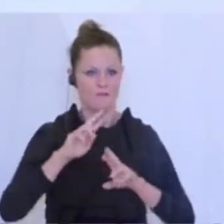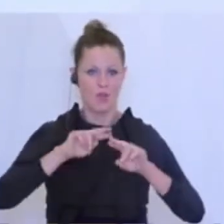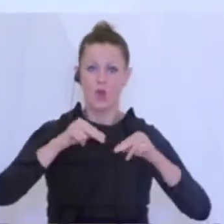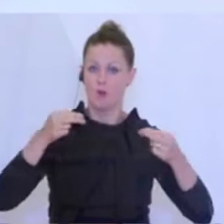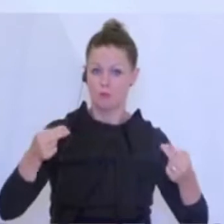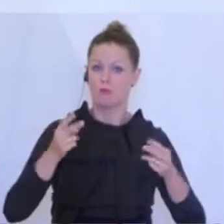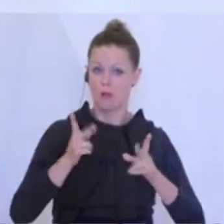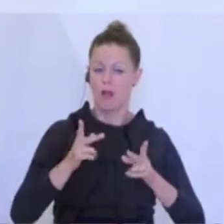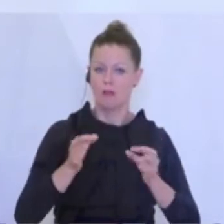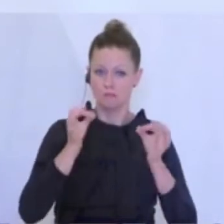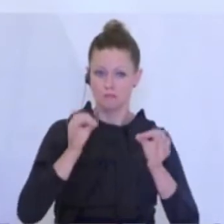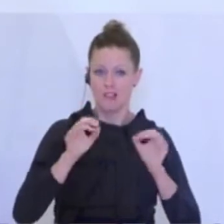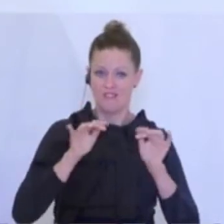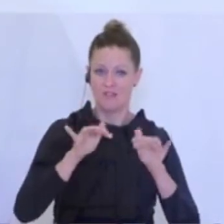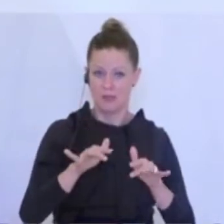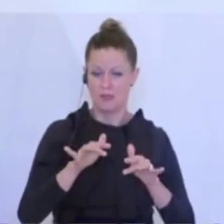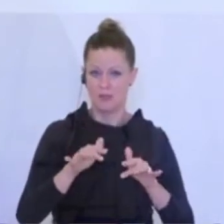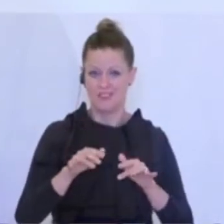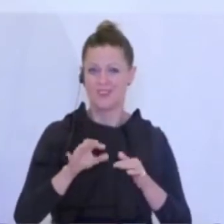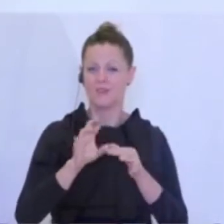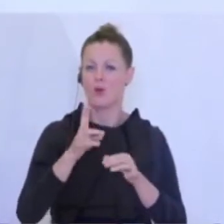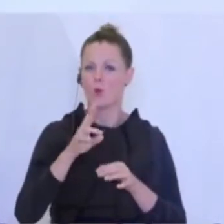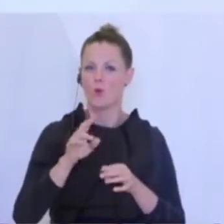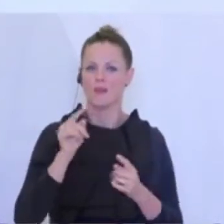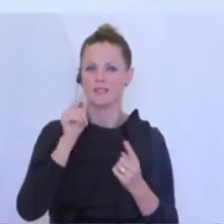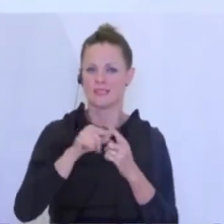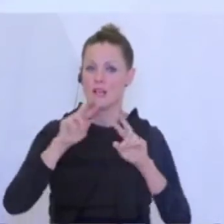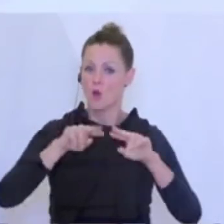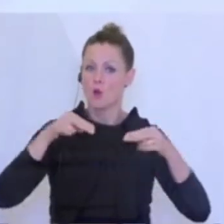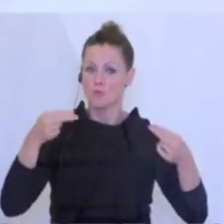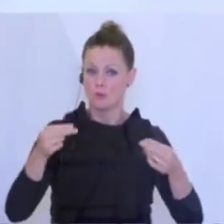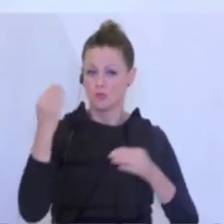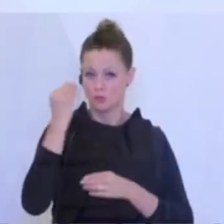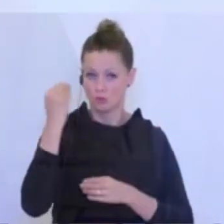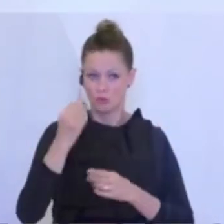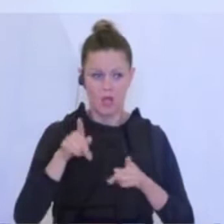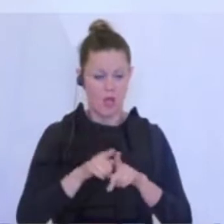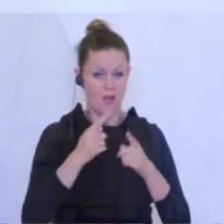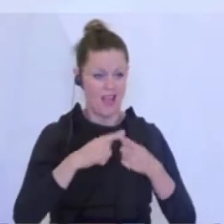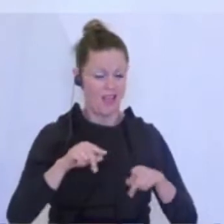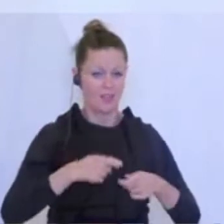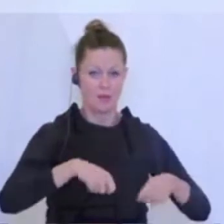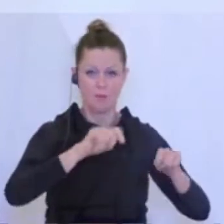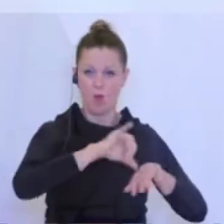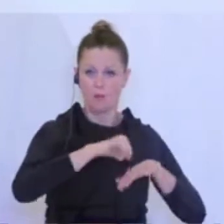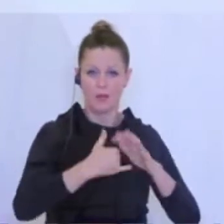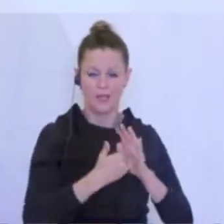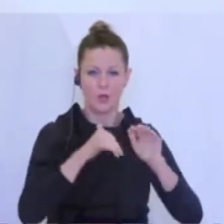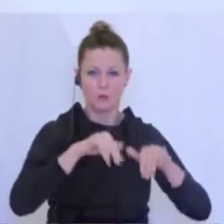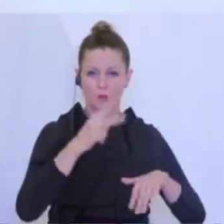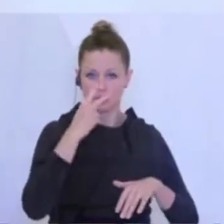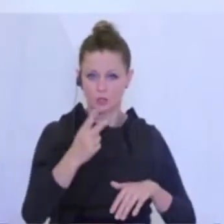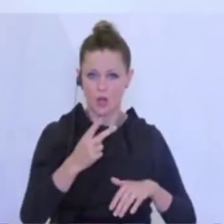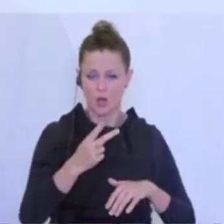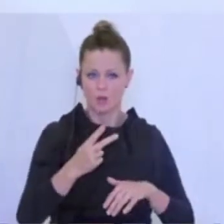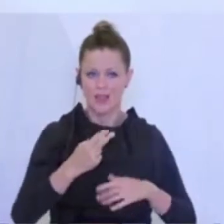ja Bundesschulen hier gemeint. Oder auch bei anderen Bauprojekten werden wir uns genau anschauen, wie jeweils die Auslastung der Bauindustrie